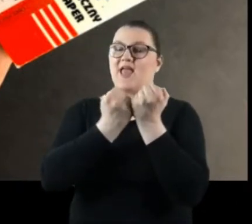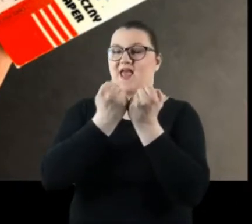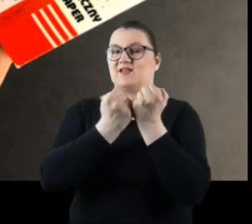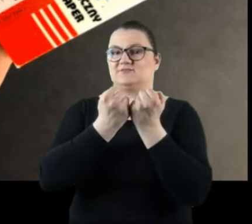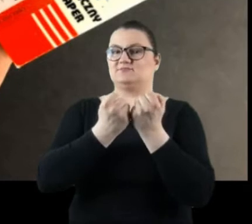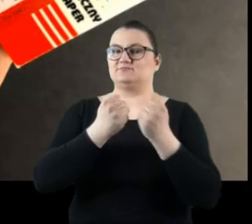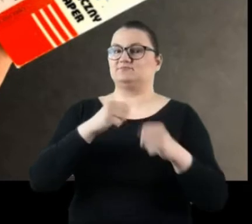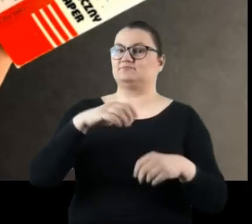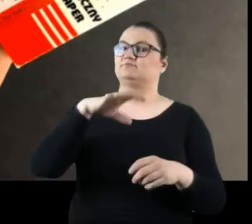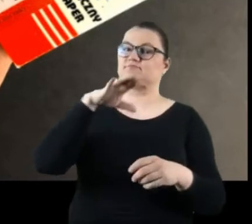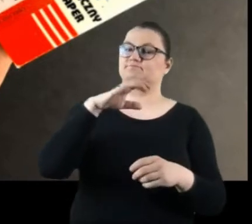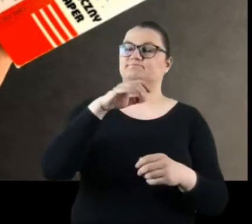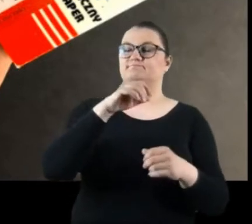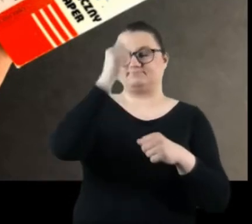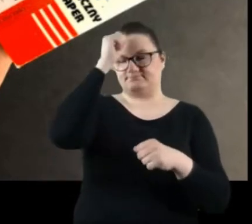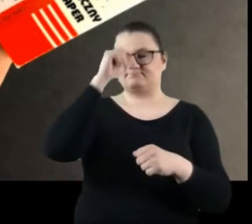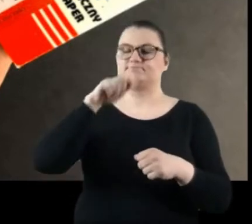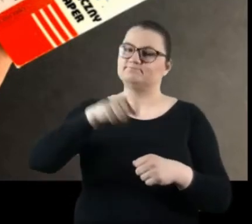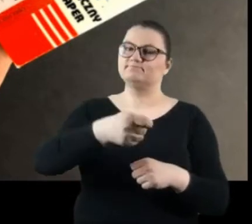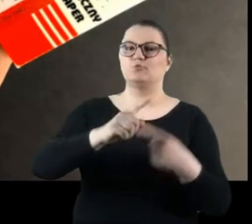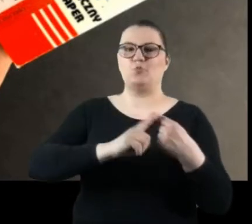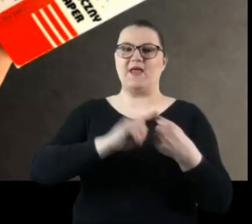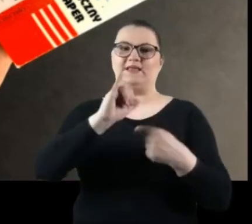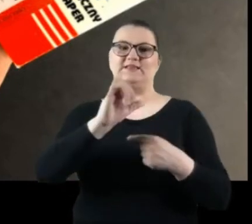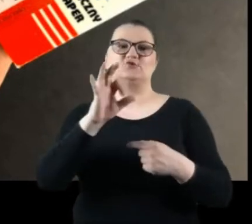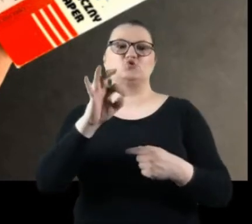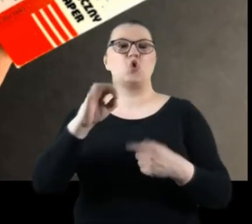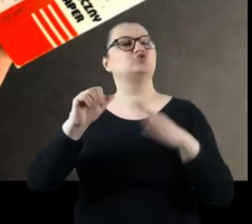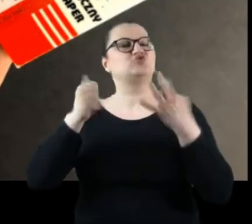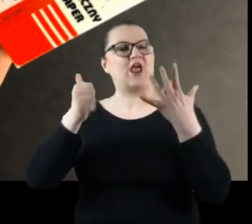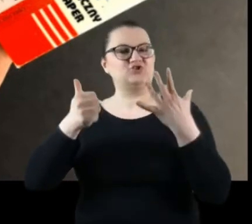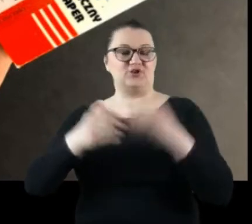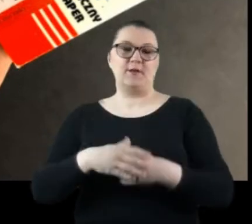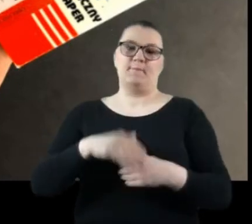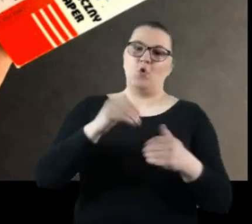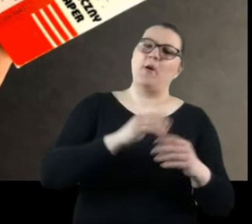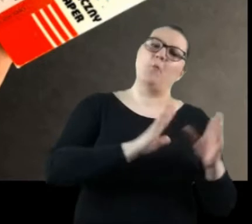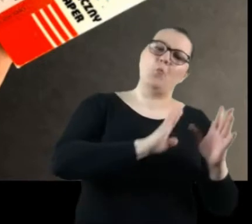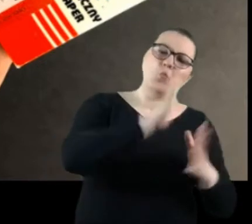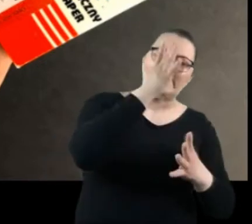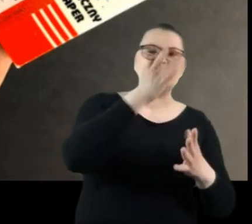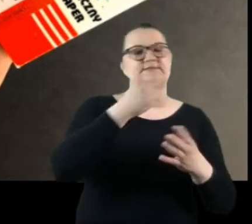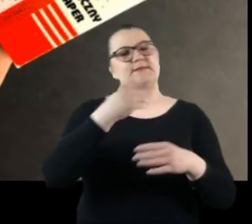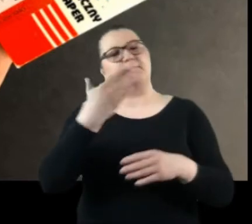ISO 6. Tutaj możemy wybierać też pomiędzy papierami połyskliwymi, matowymi.